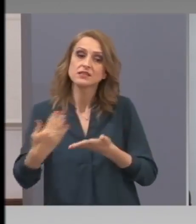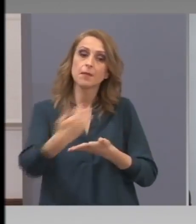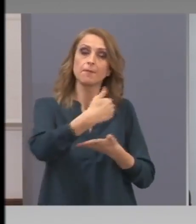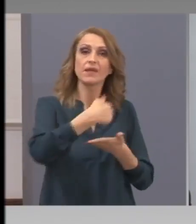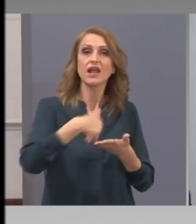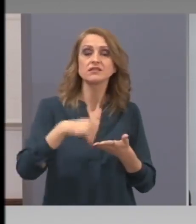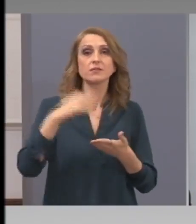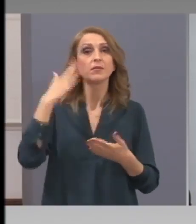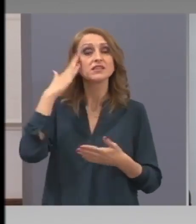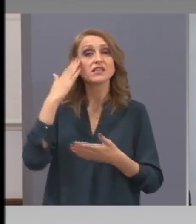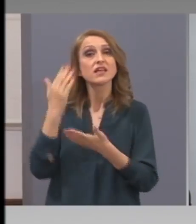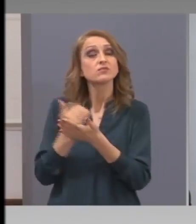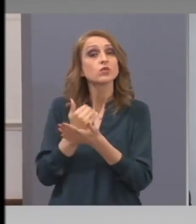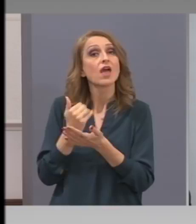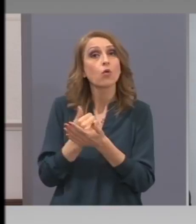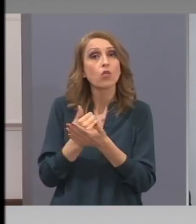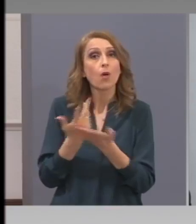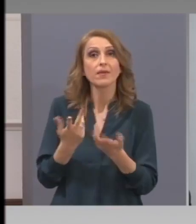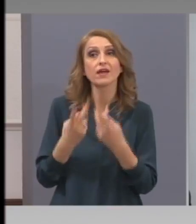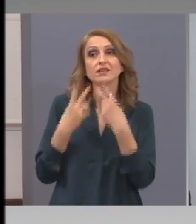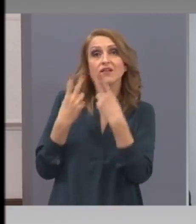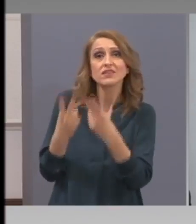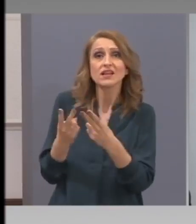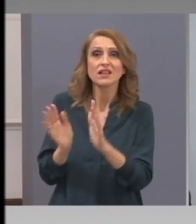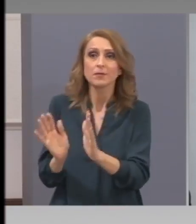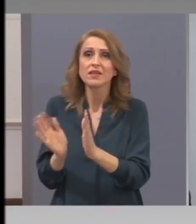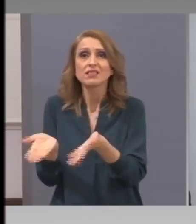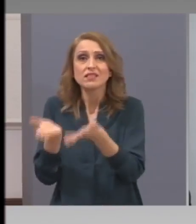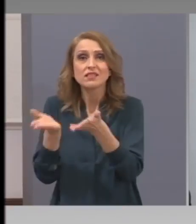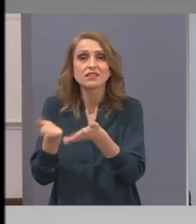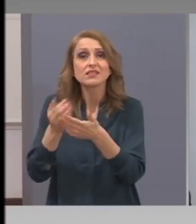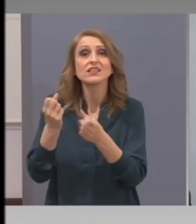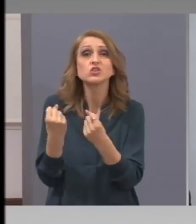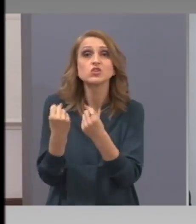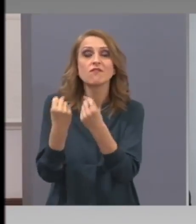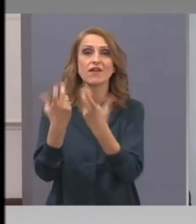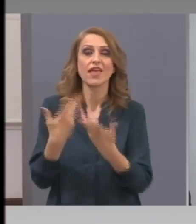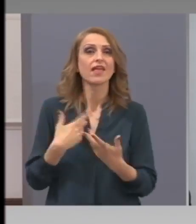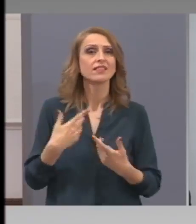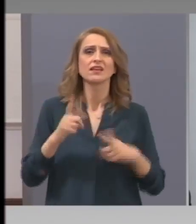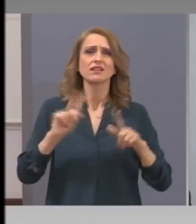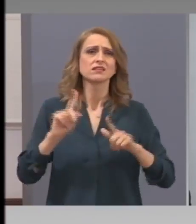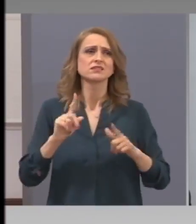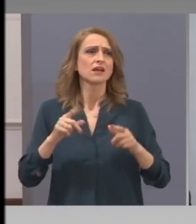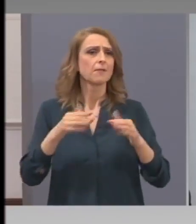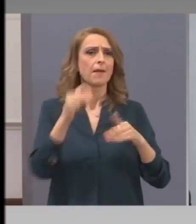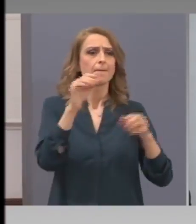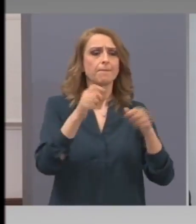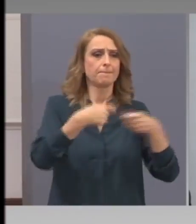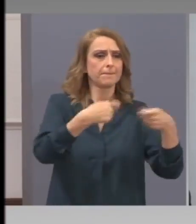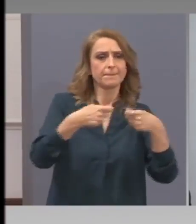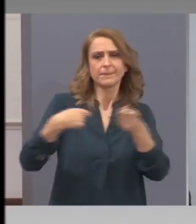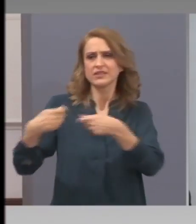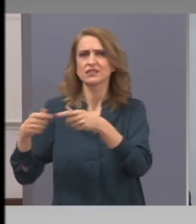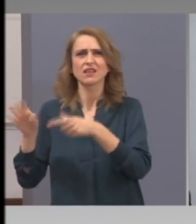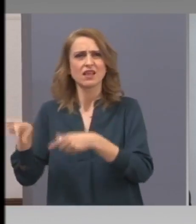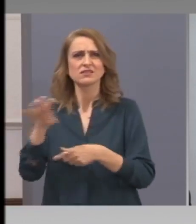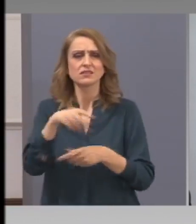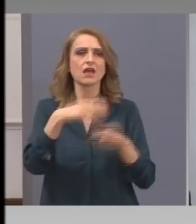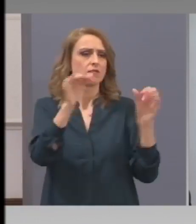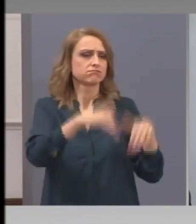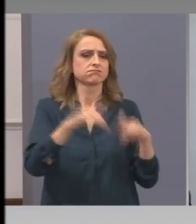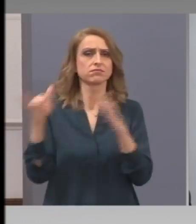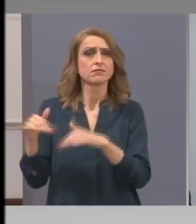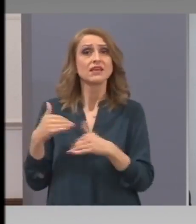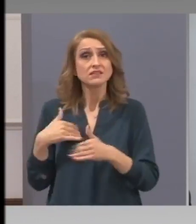останали, ние трябва да го гледаме като писано яйце. Да оживее, да оцелее, за да може да порасне и